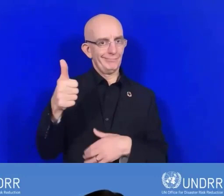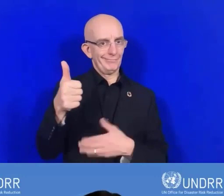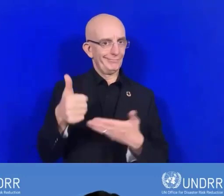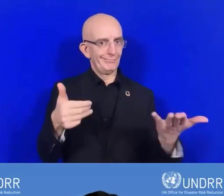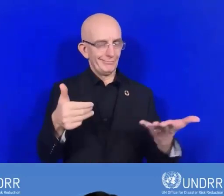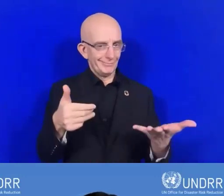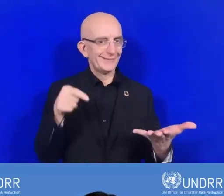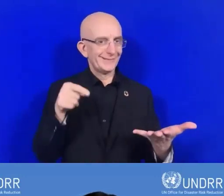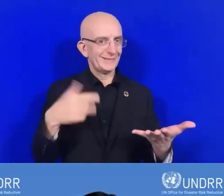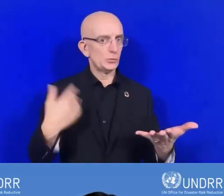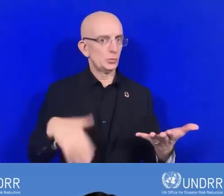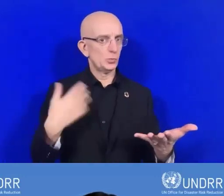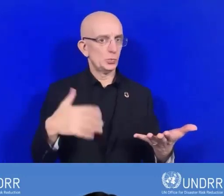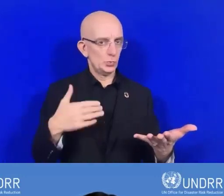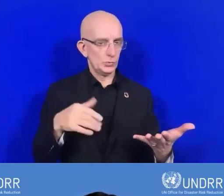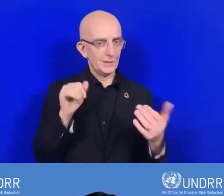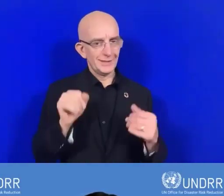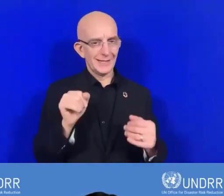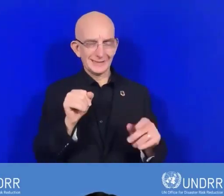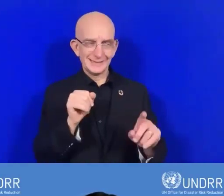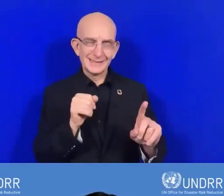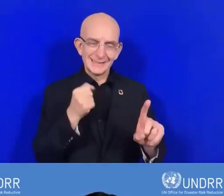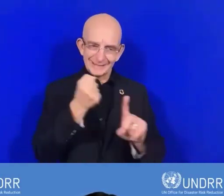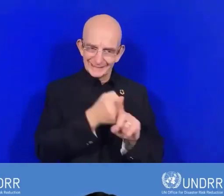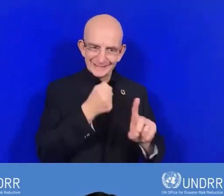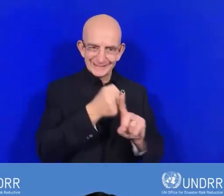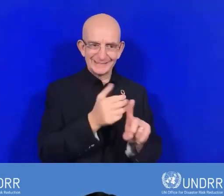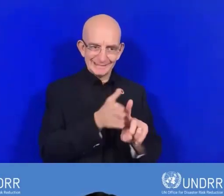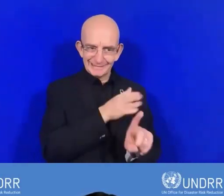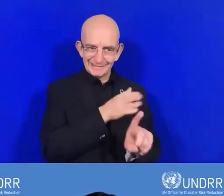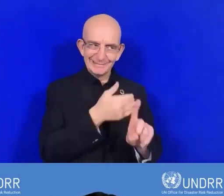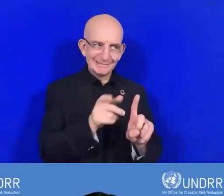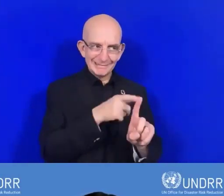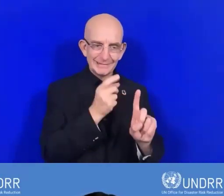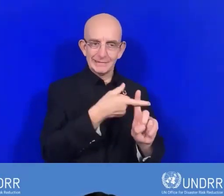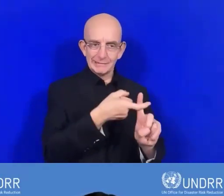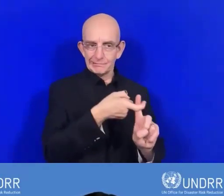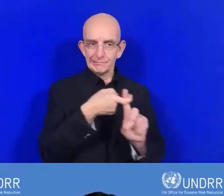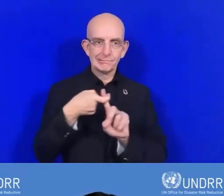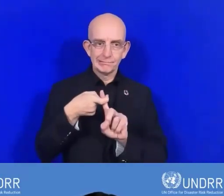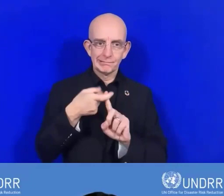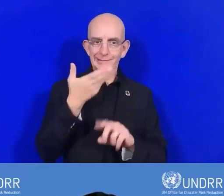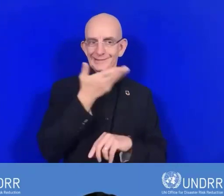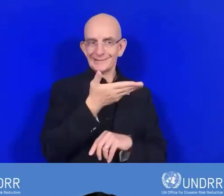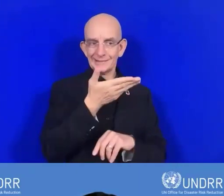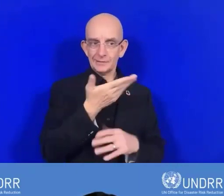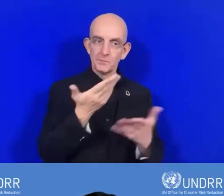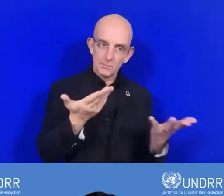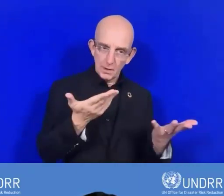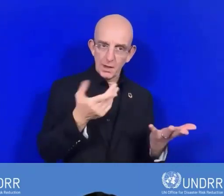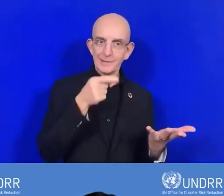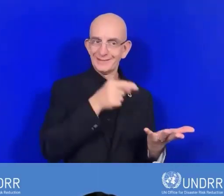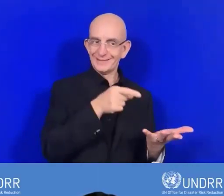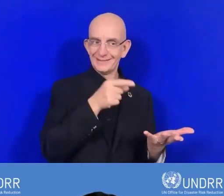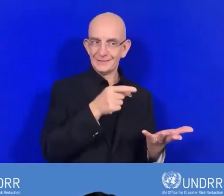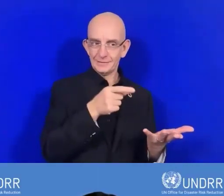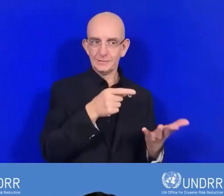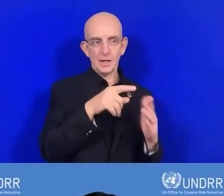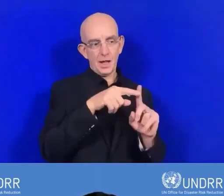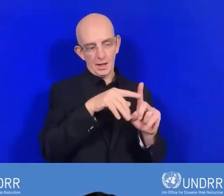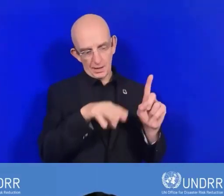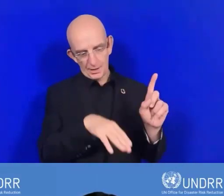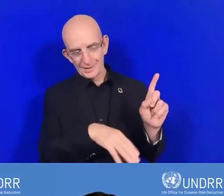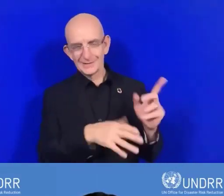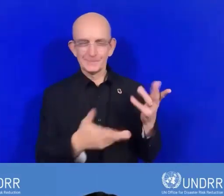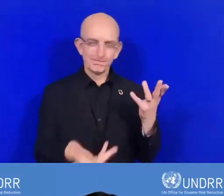de lire les responsables locaux. Mais nous devons continuer